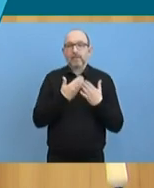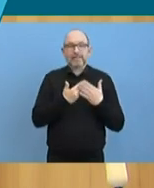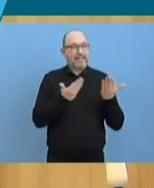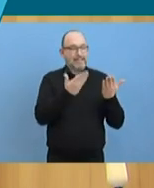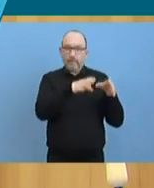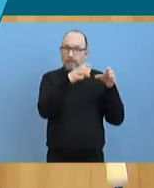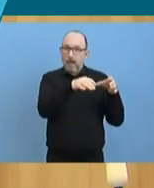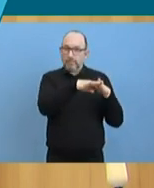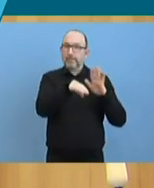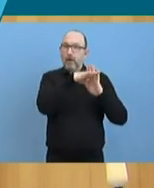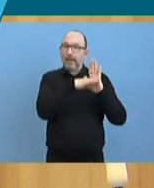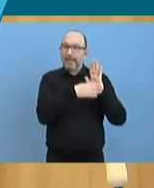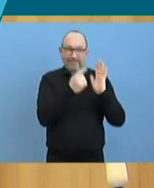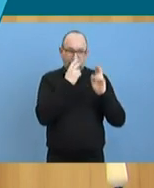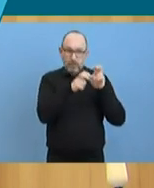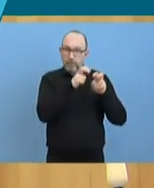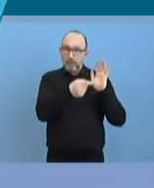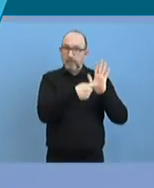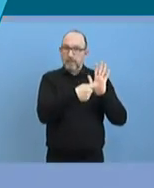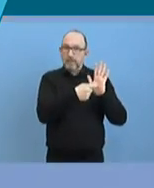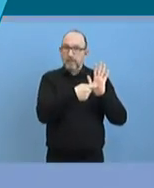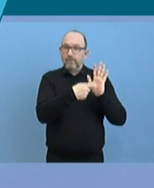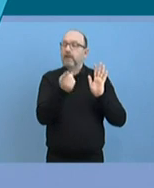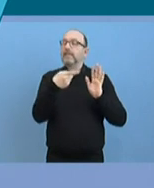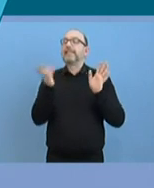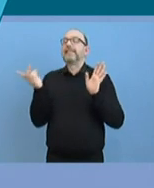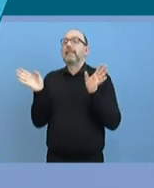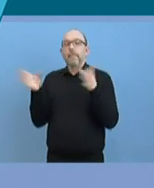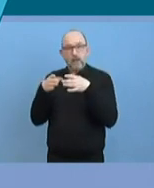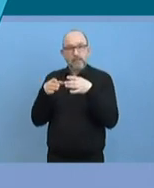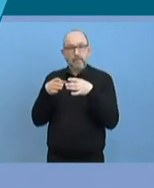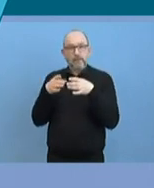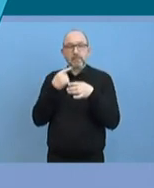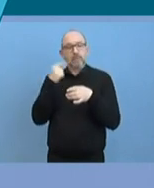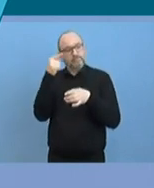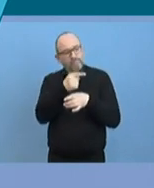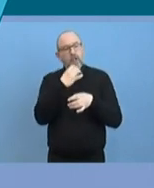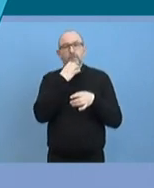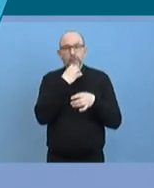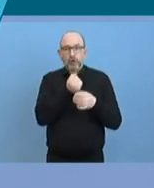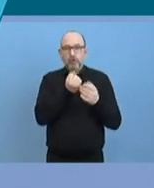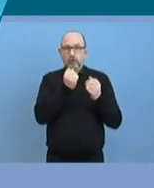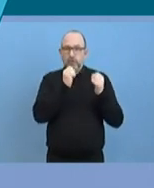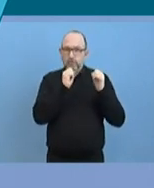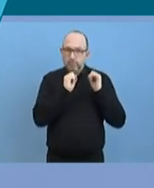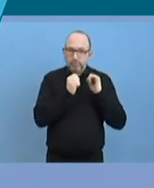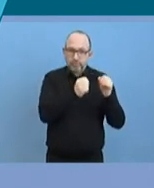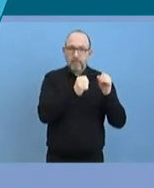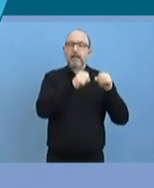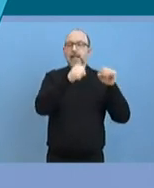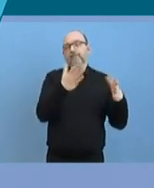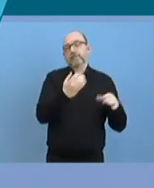versehen ist, dass man, wenn man gemeinsam feststellen würde, damit etwas machen zu müssen, man damit etwas machen könnte.